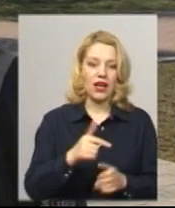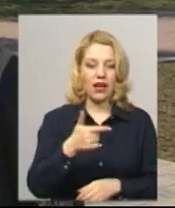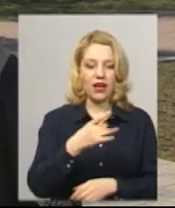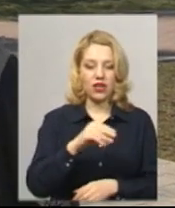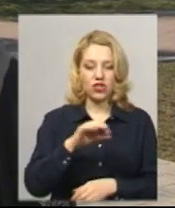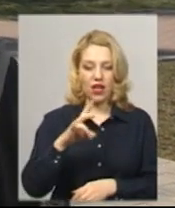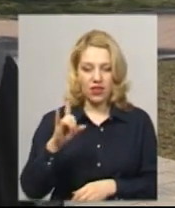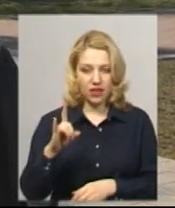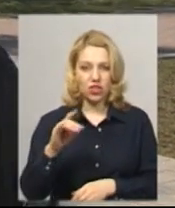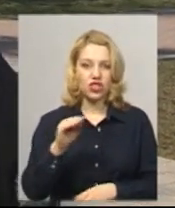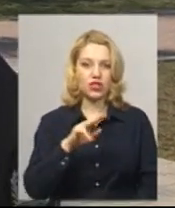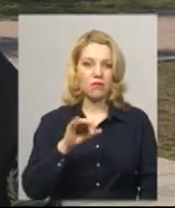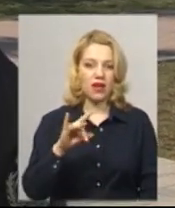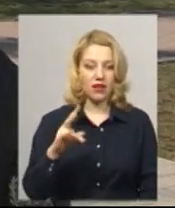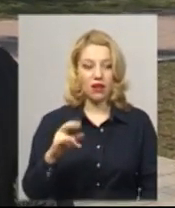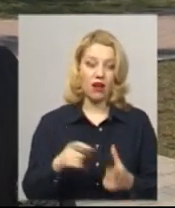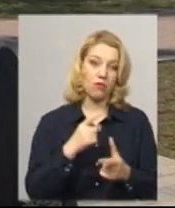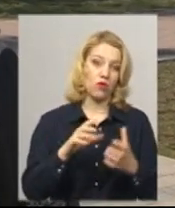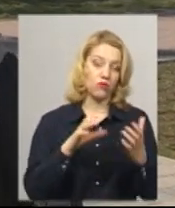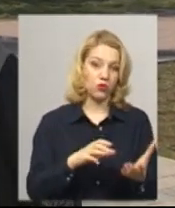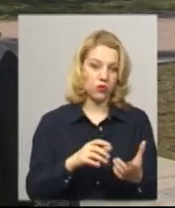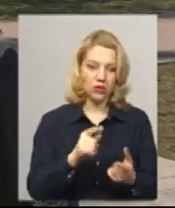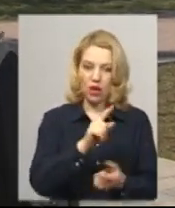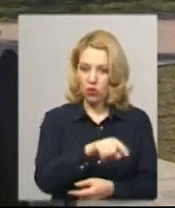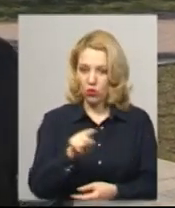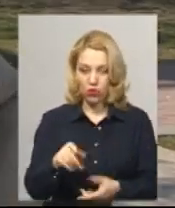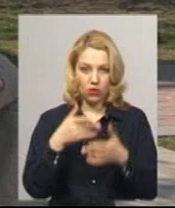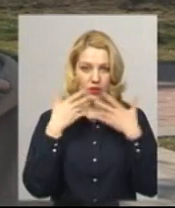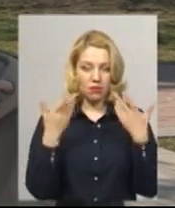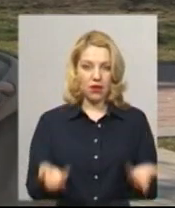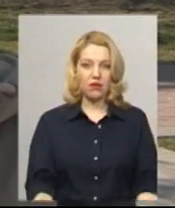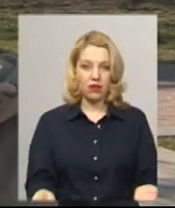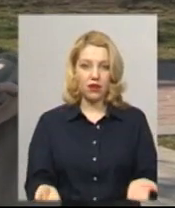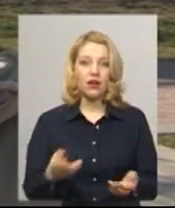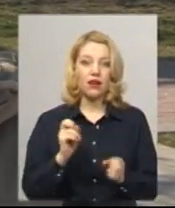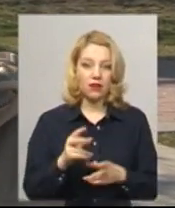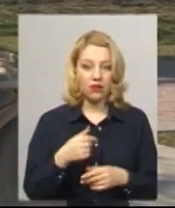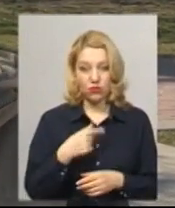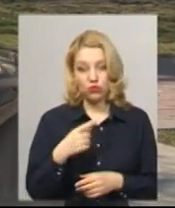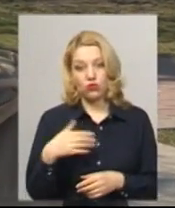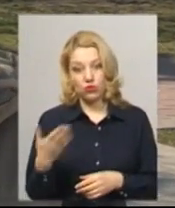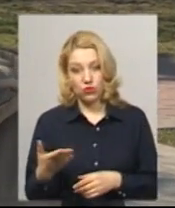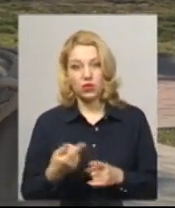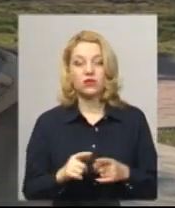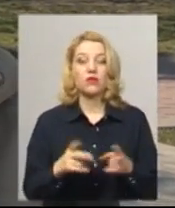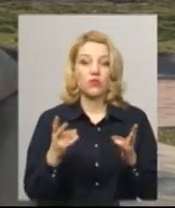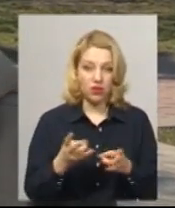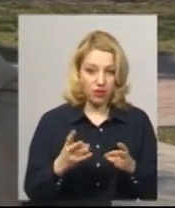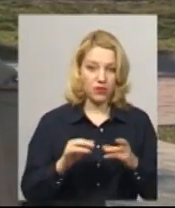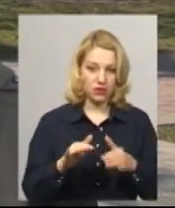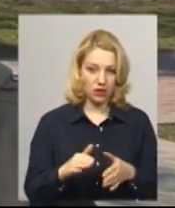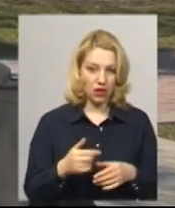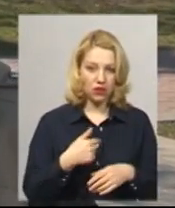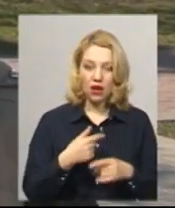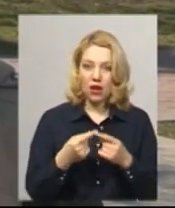автобусом, якщо не встигала, а зараз ні того, ні другого немає і я. З однієї сторони, ну, це потрібний захід, а з